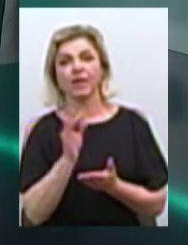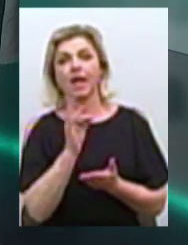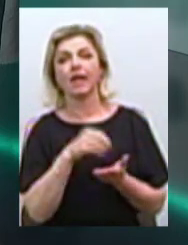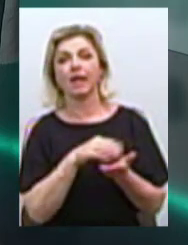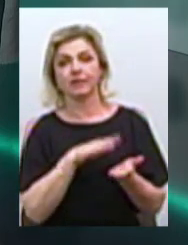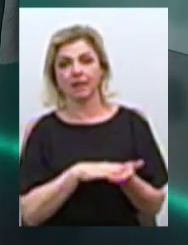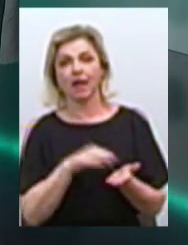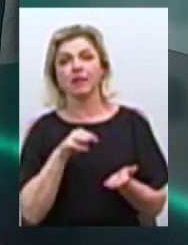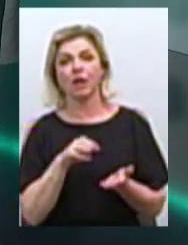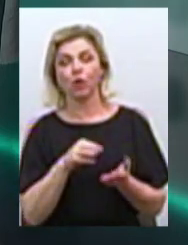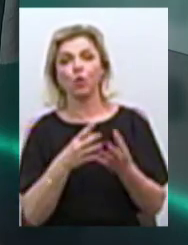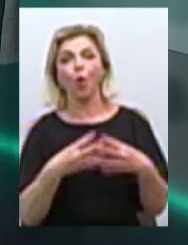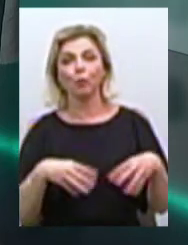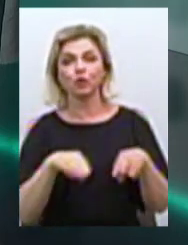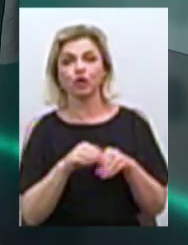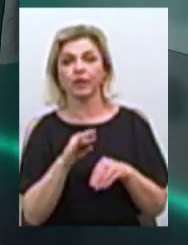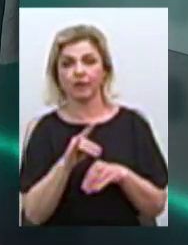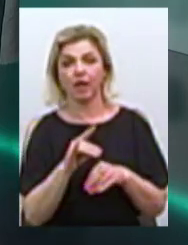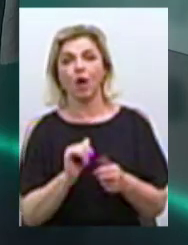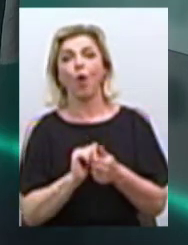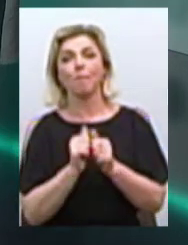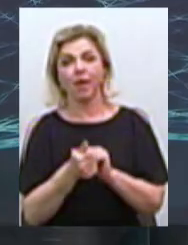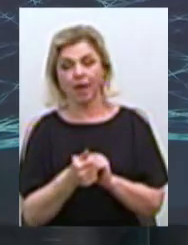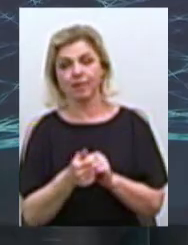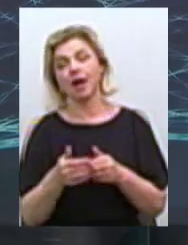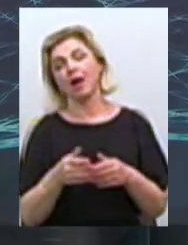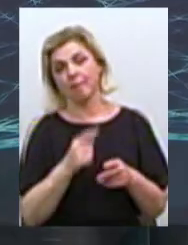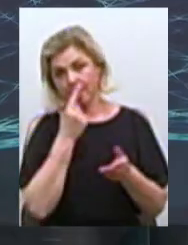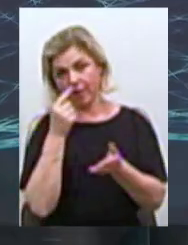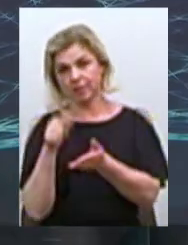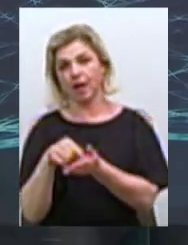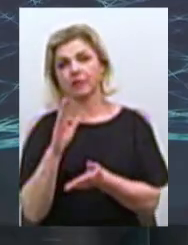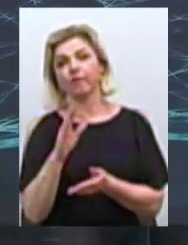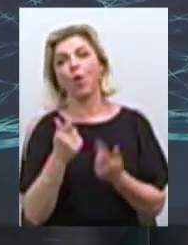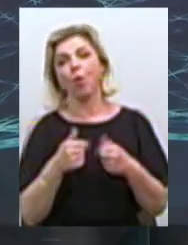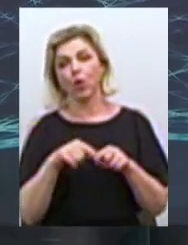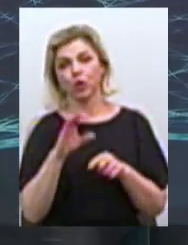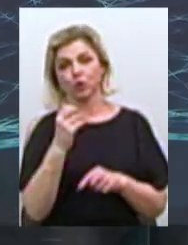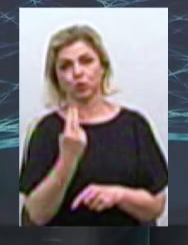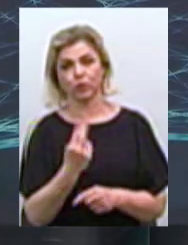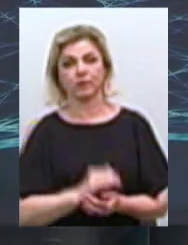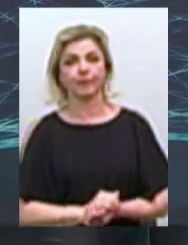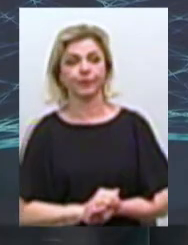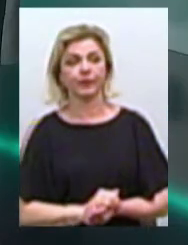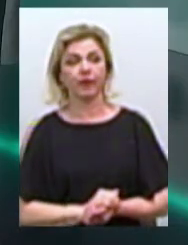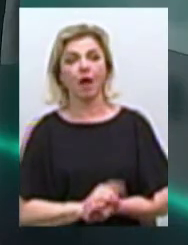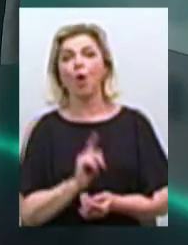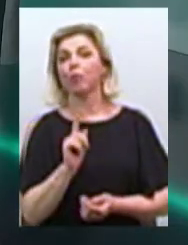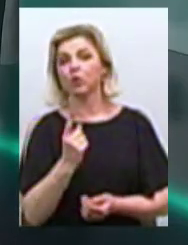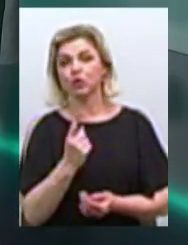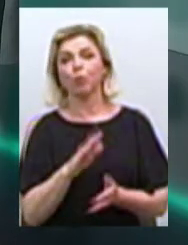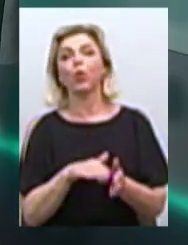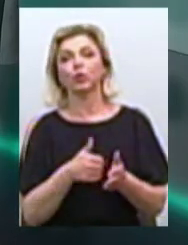територіальної общини, путем об'єнна попадає в органи соціальної захисту. А чому ж тебе сказати, чому і досі